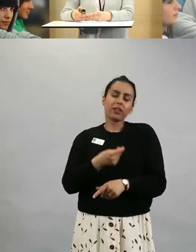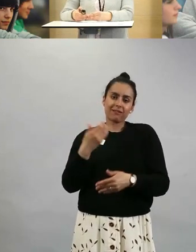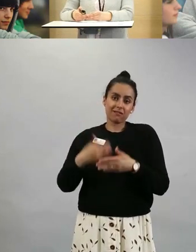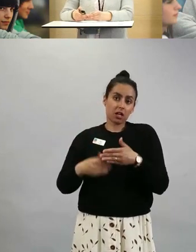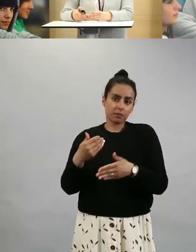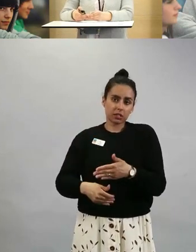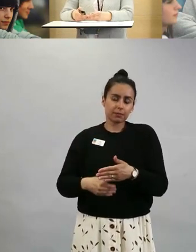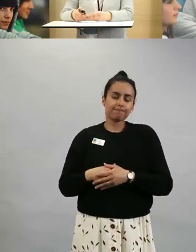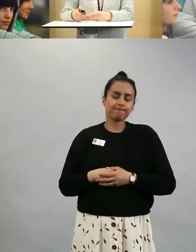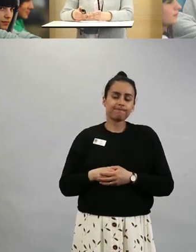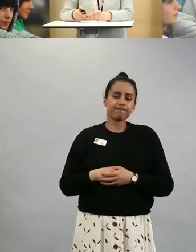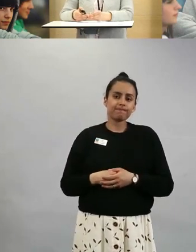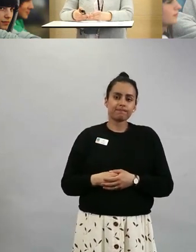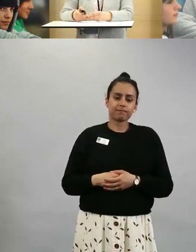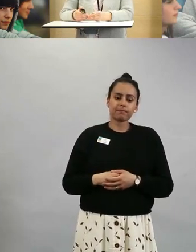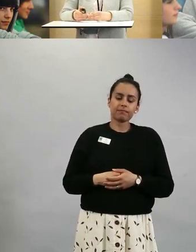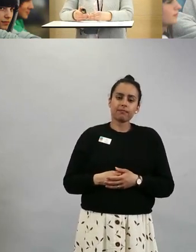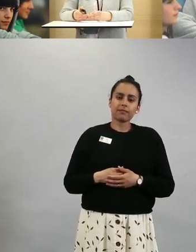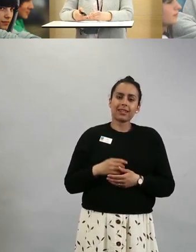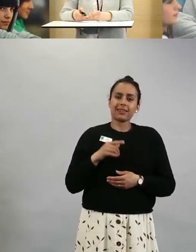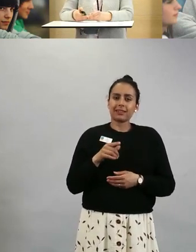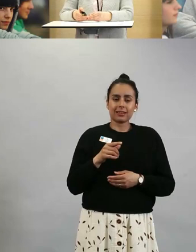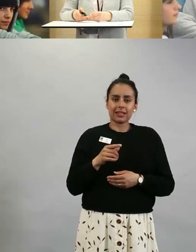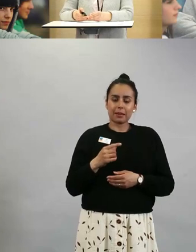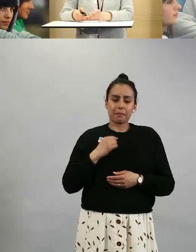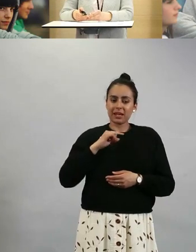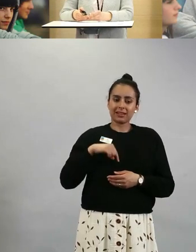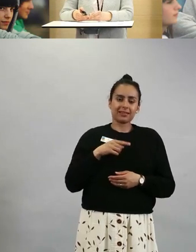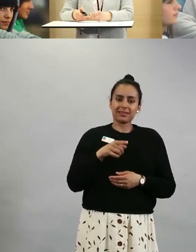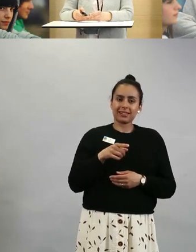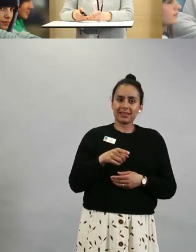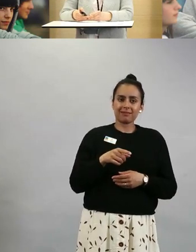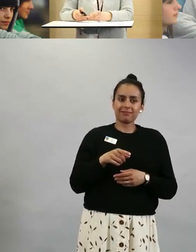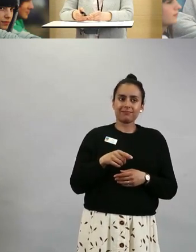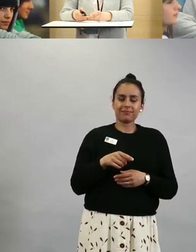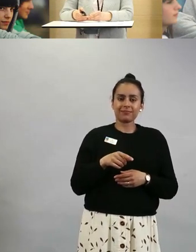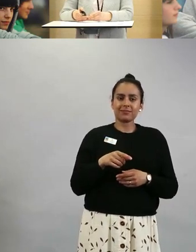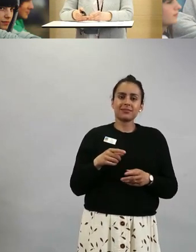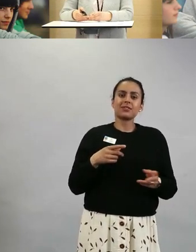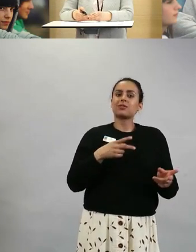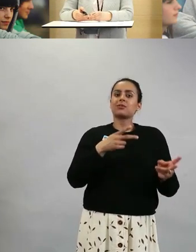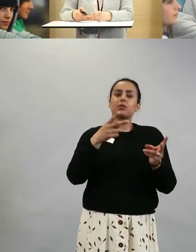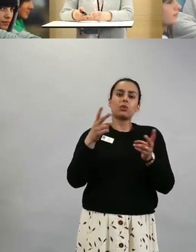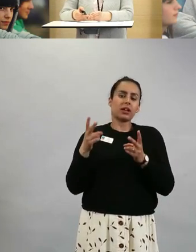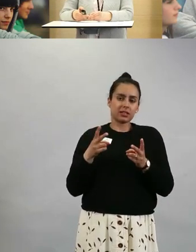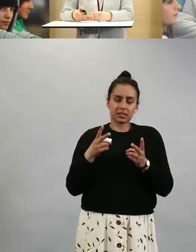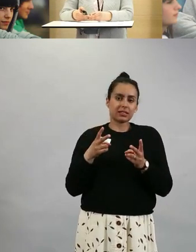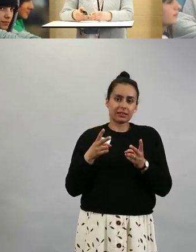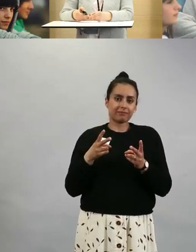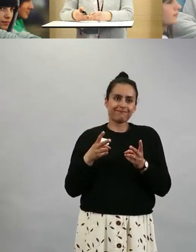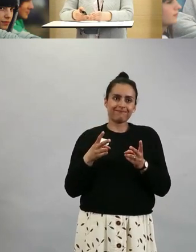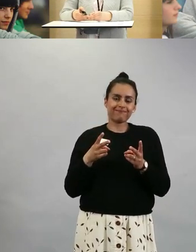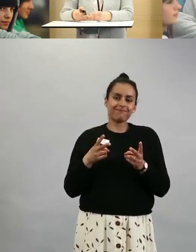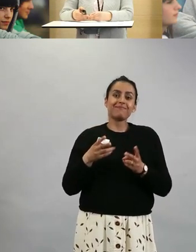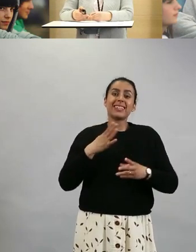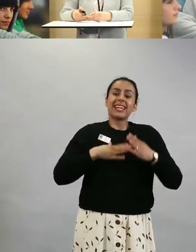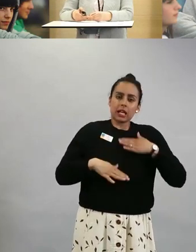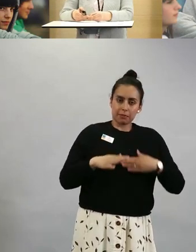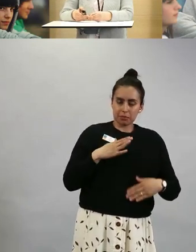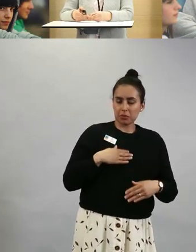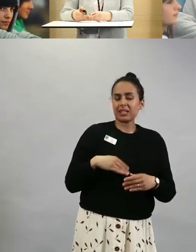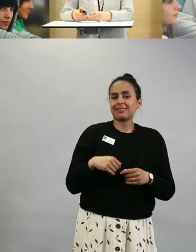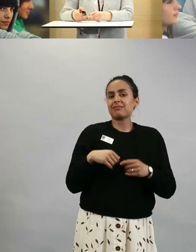ensilinjan valinta, eli yleisesti mieluiten käytetään samaa